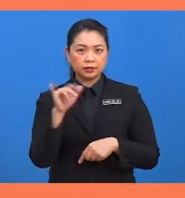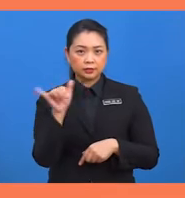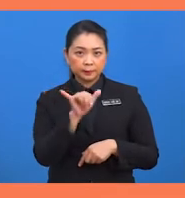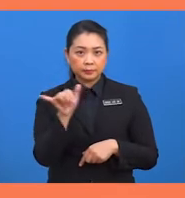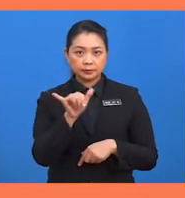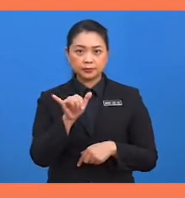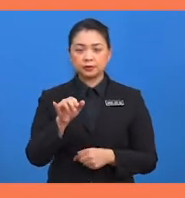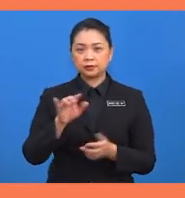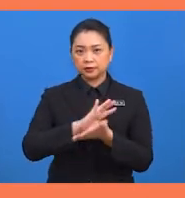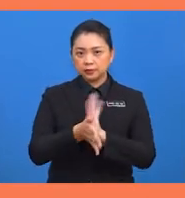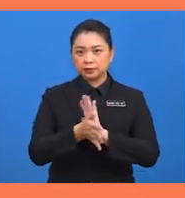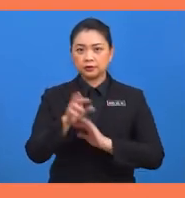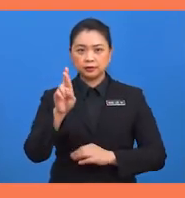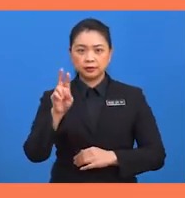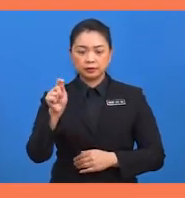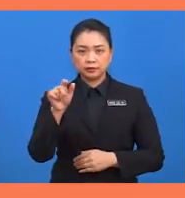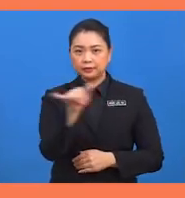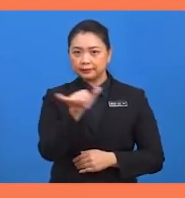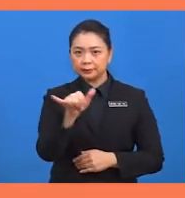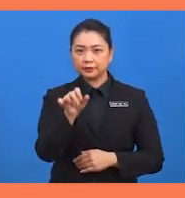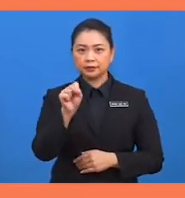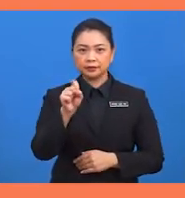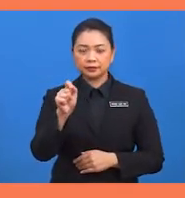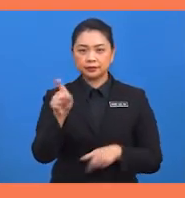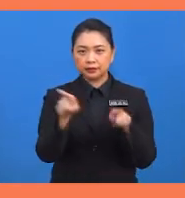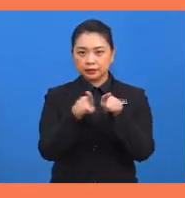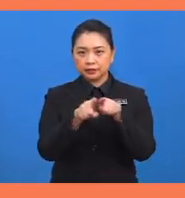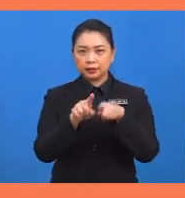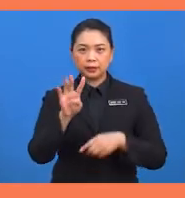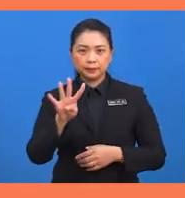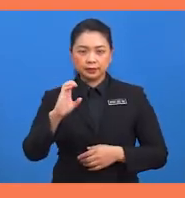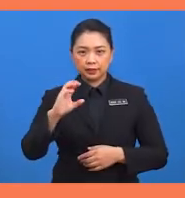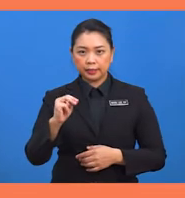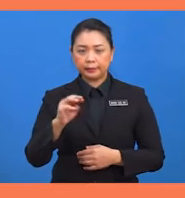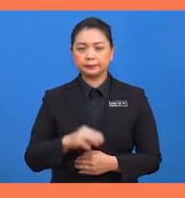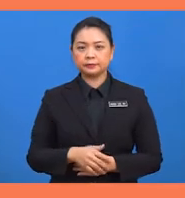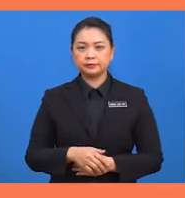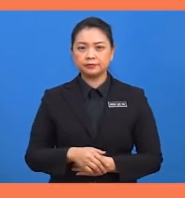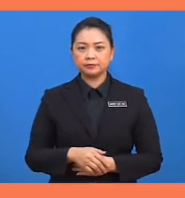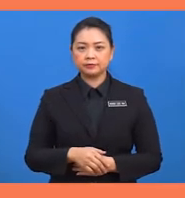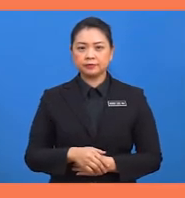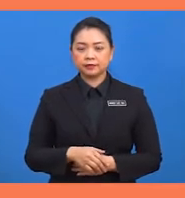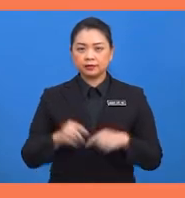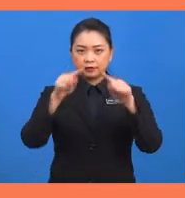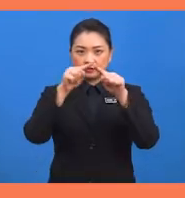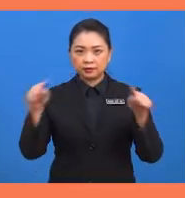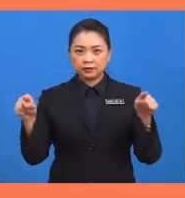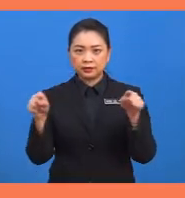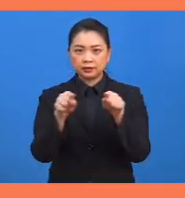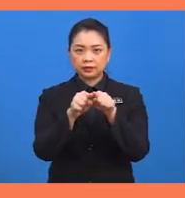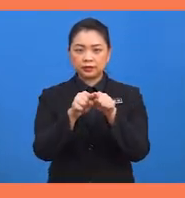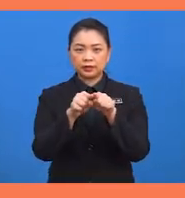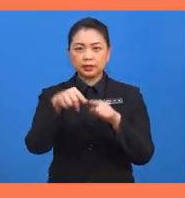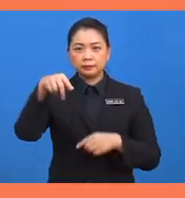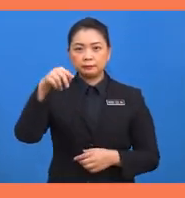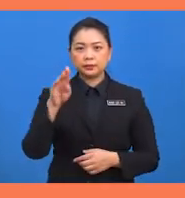Panjang RT sama dengan panjang ST bersamaan dengan 4 sentimeter. segitiga